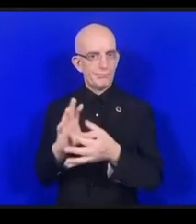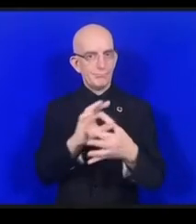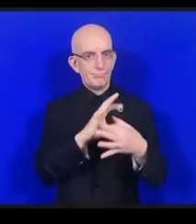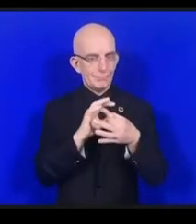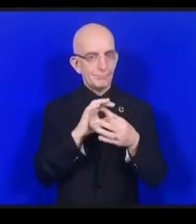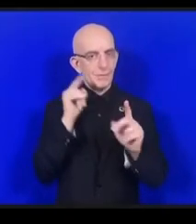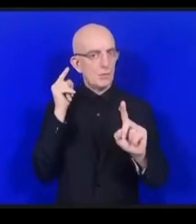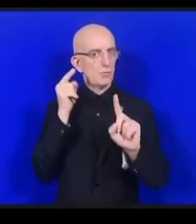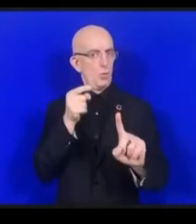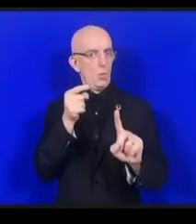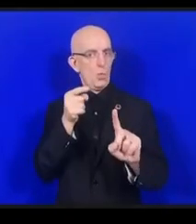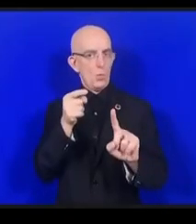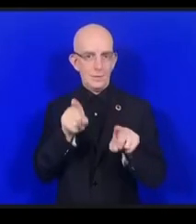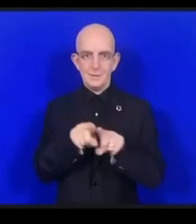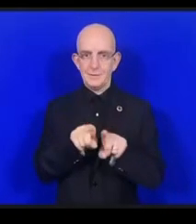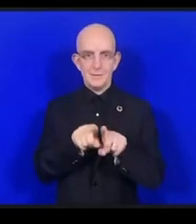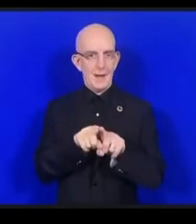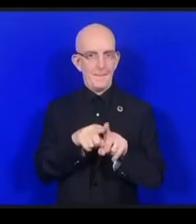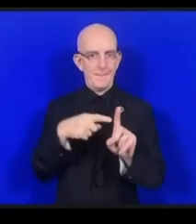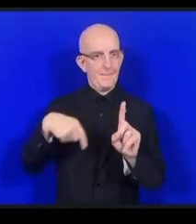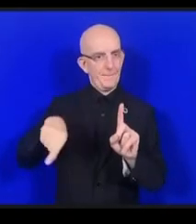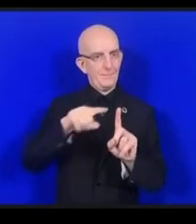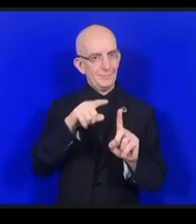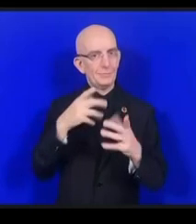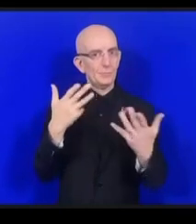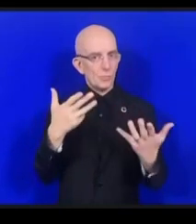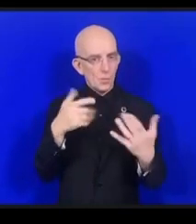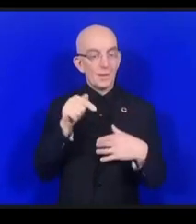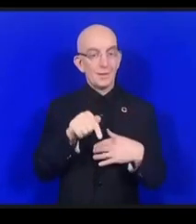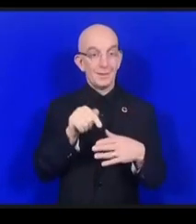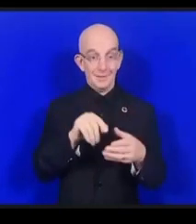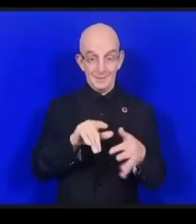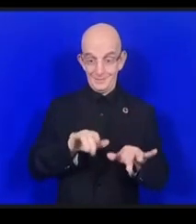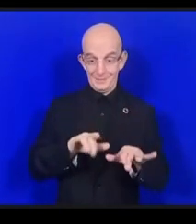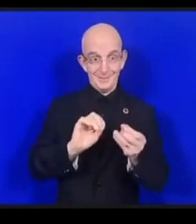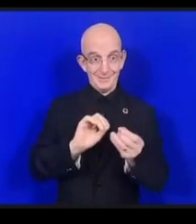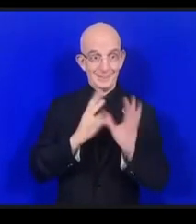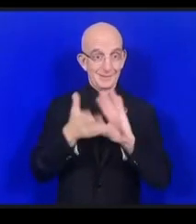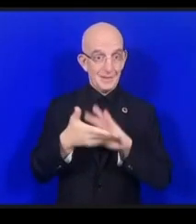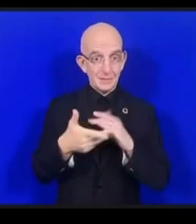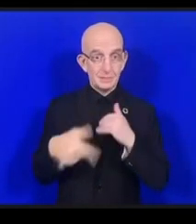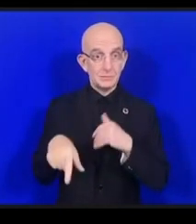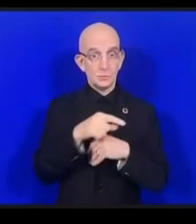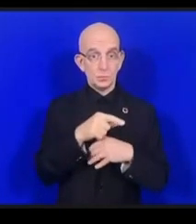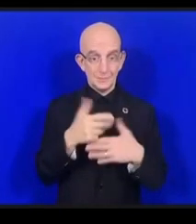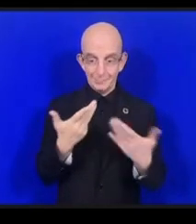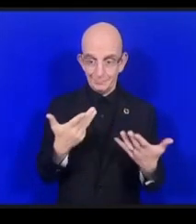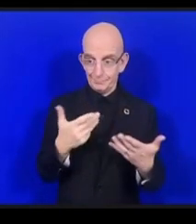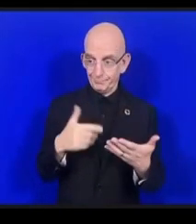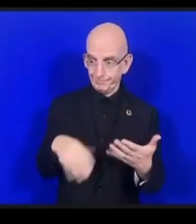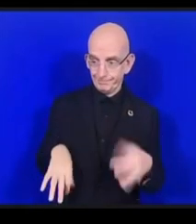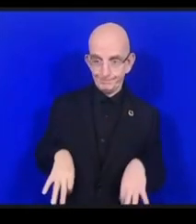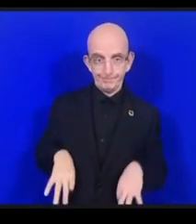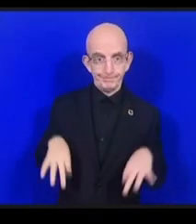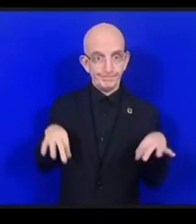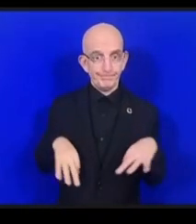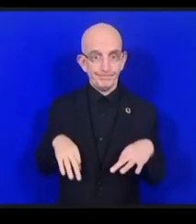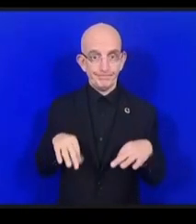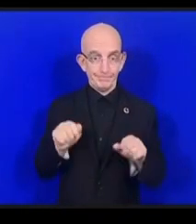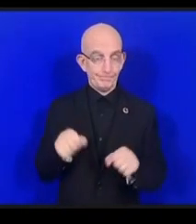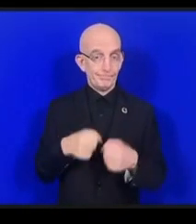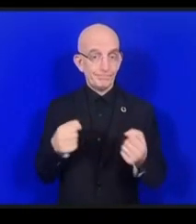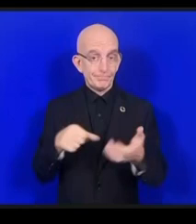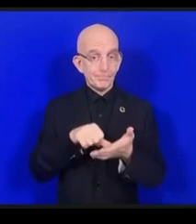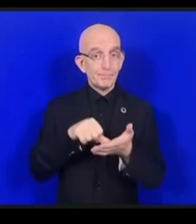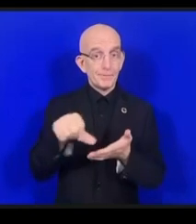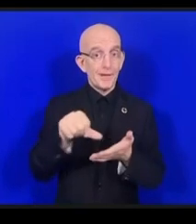lorsque les jeunes ne peuvent plus se permettre d'avoir accès à Internet alors ils sont laissés à la traîne